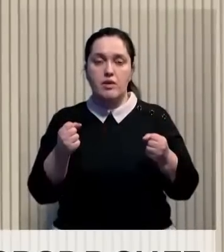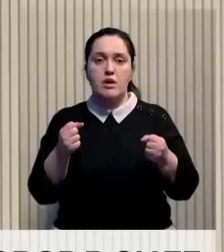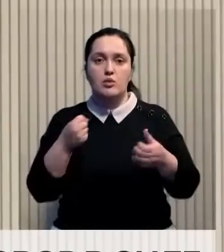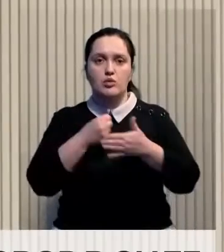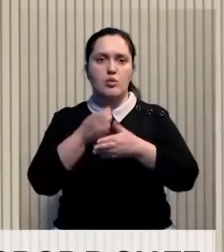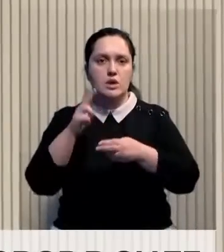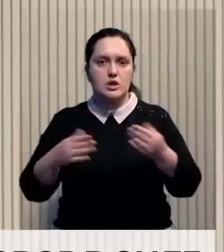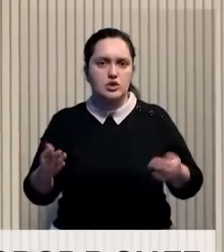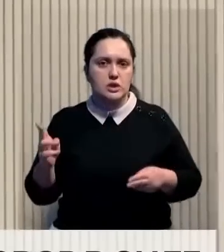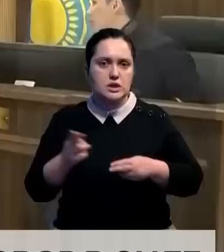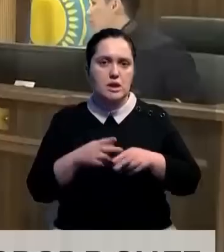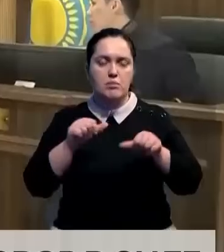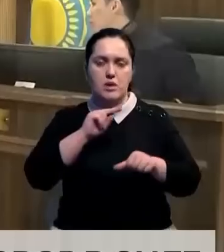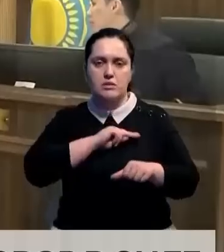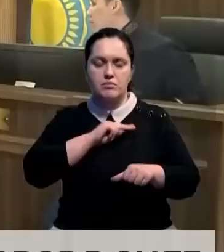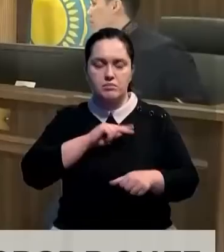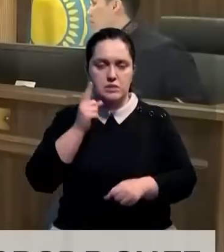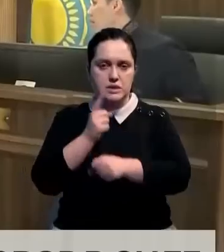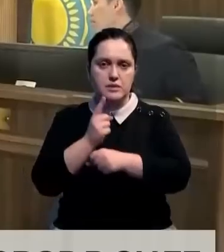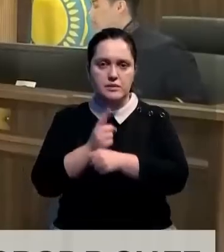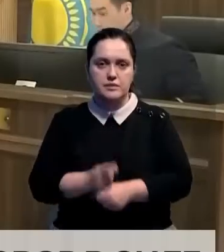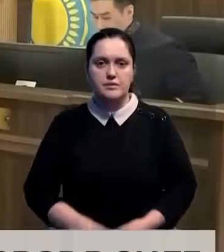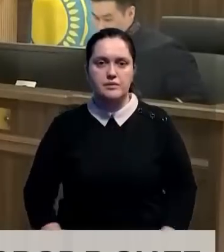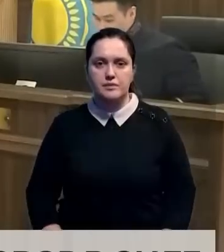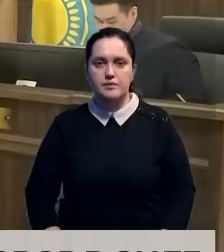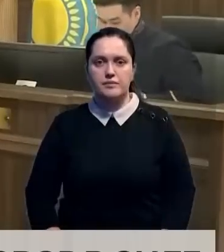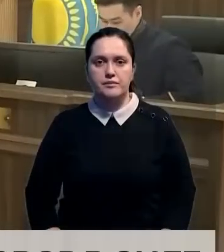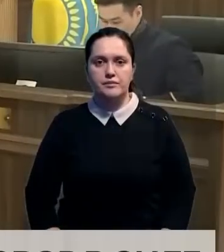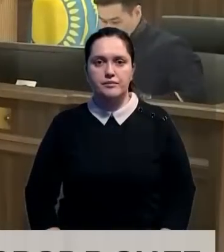Также их пожизненно лишили права занимать должности на госслужбе.